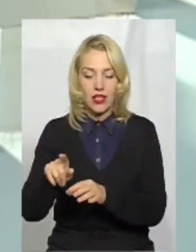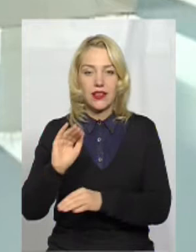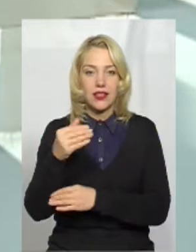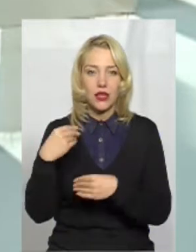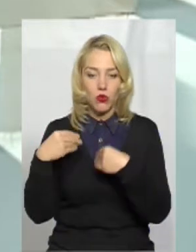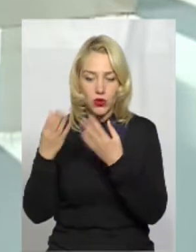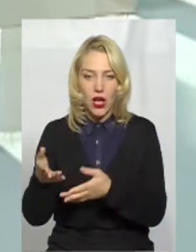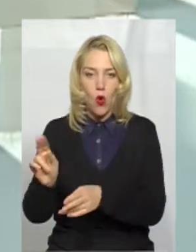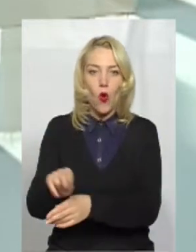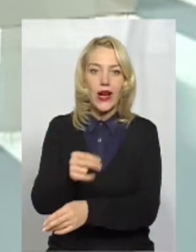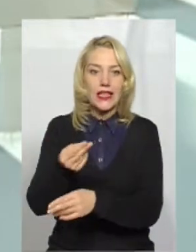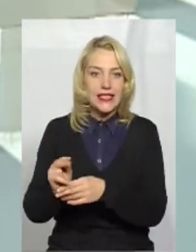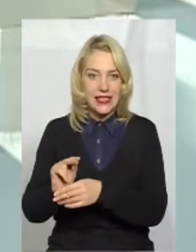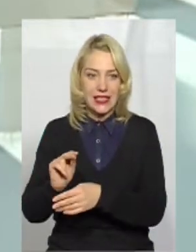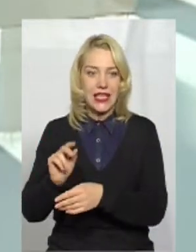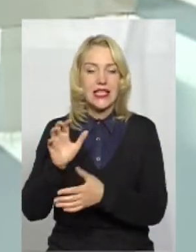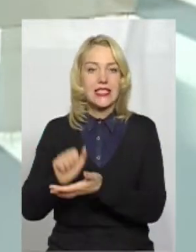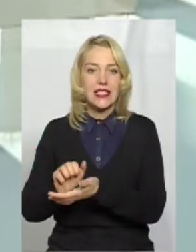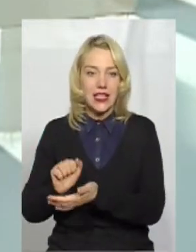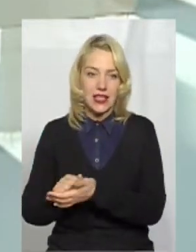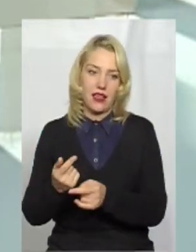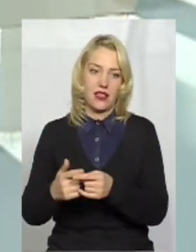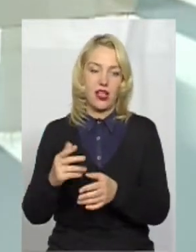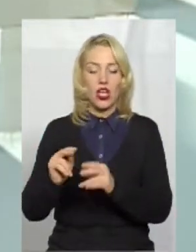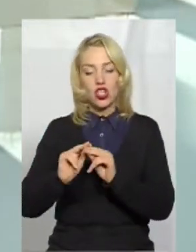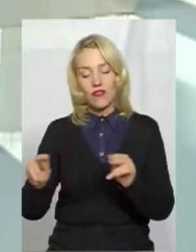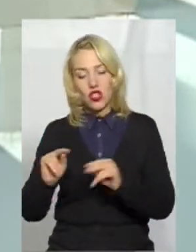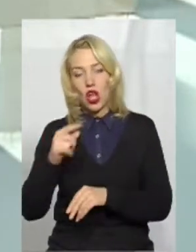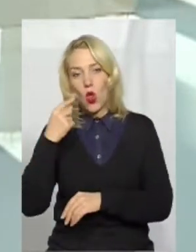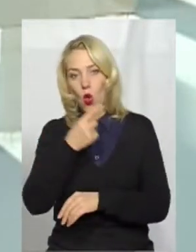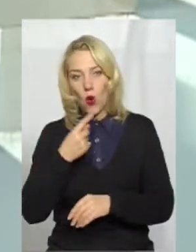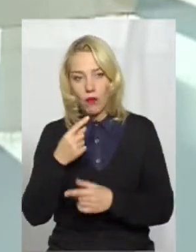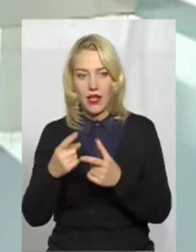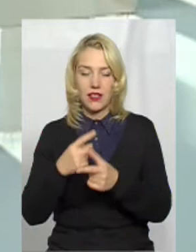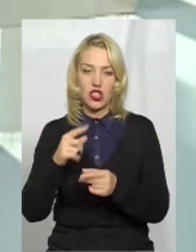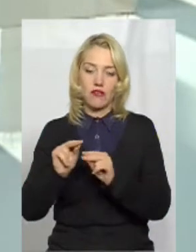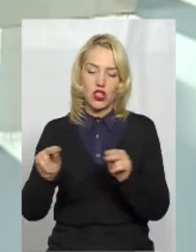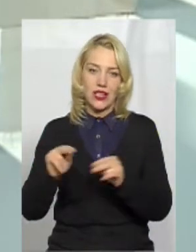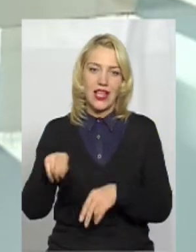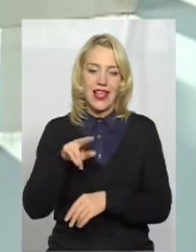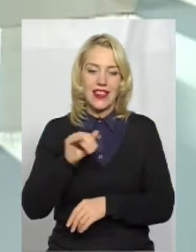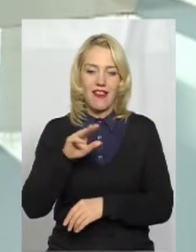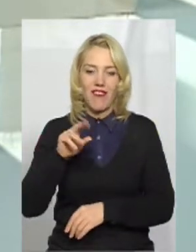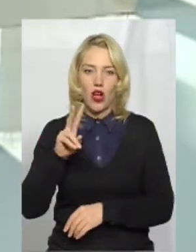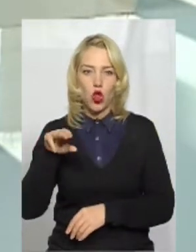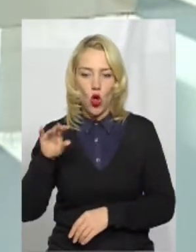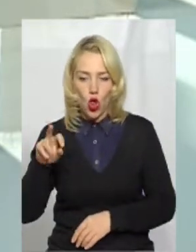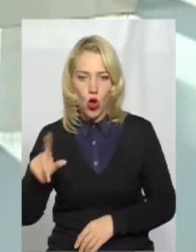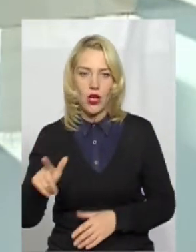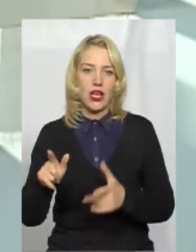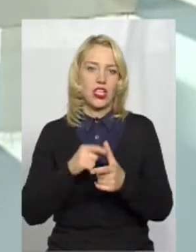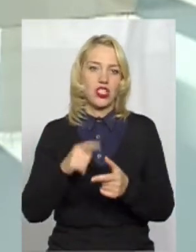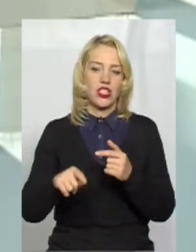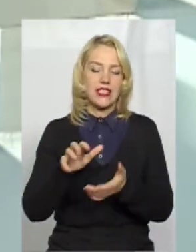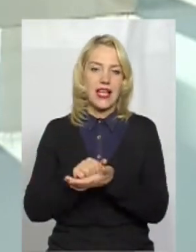додаткові корекційні заняття, будь то заняття з вчителем-логопедом, чи то заняття з вчителем-дефектологом, чи заняття з ЛФК,